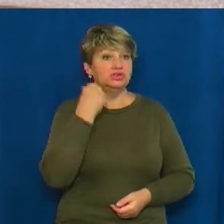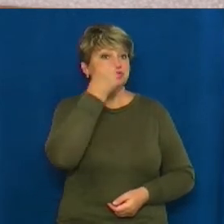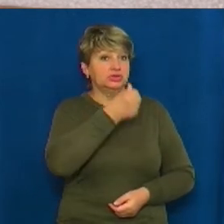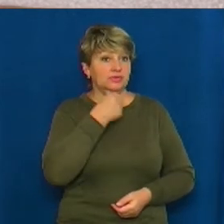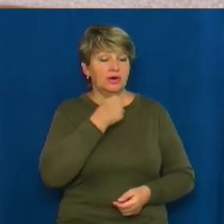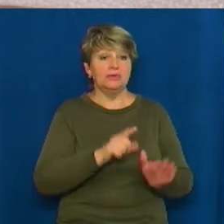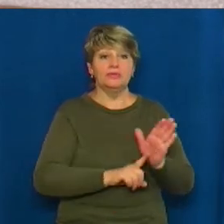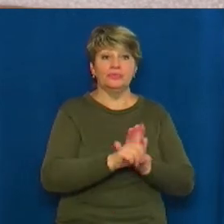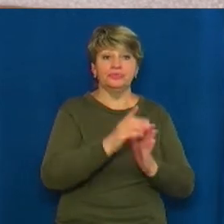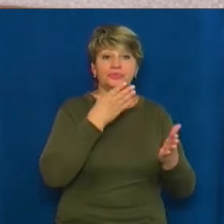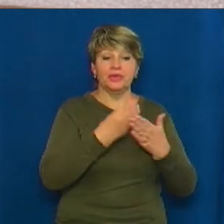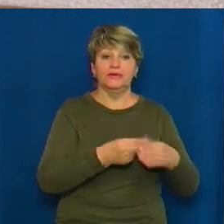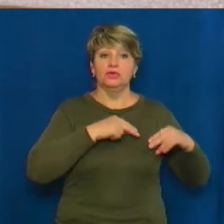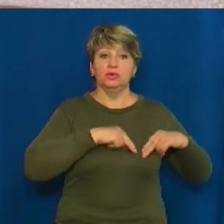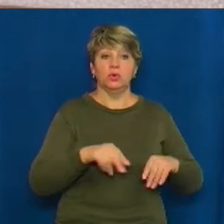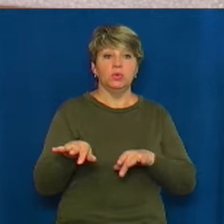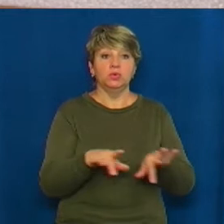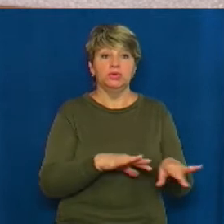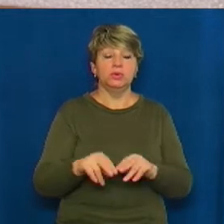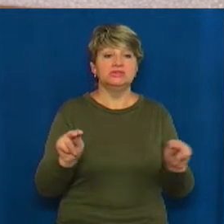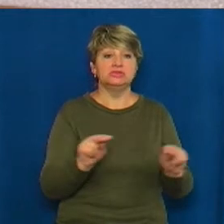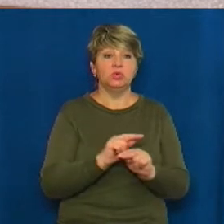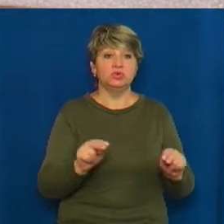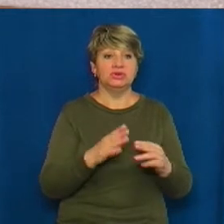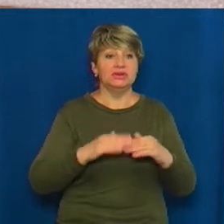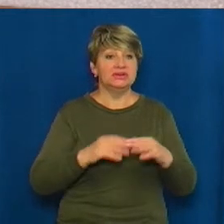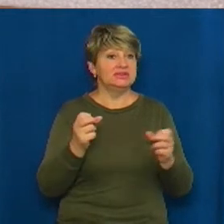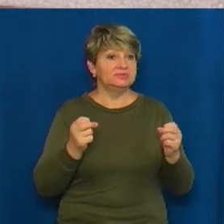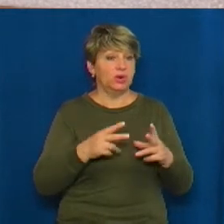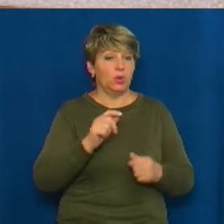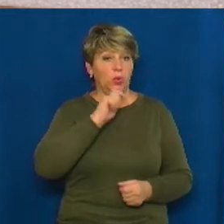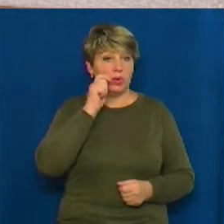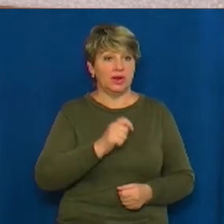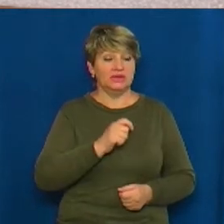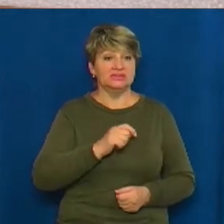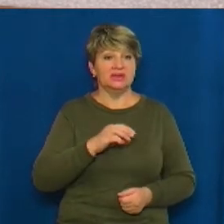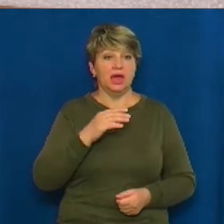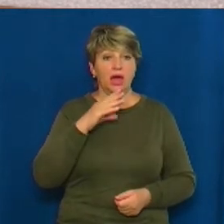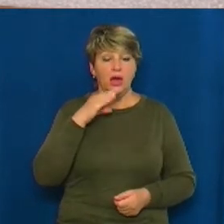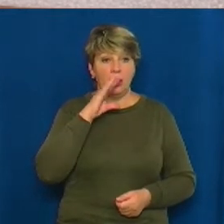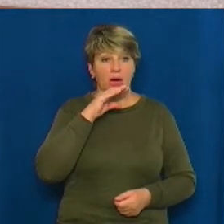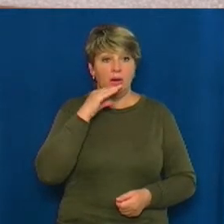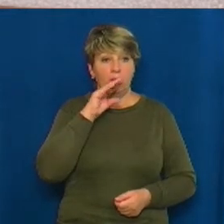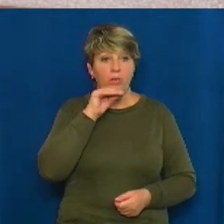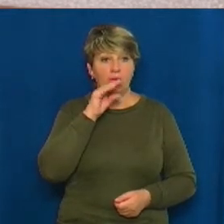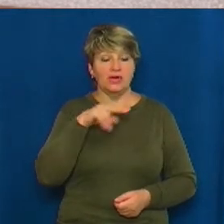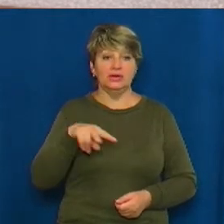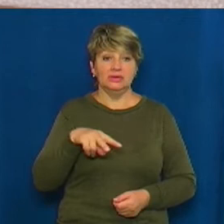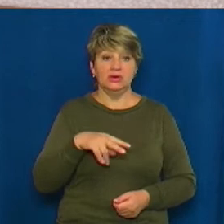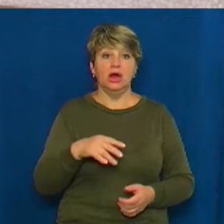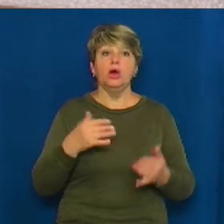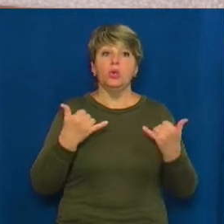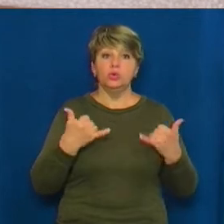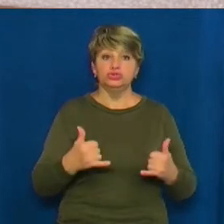розпочавши свою трудову діяльність із вчителя-спеціаліста української мови і літератури, Вона на сьогодні вже є знаним